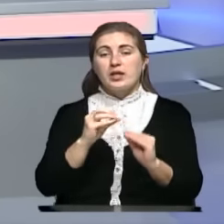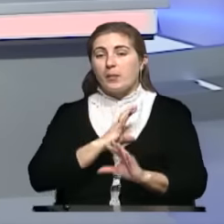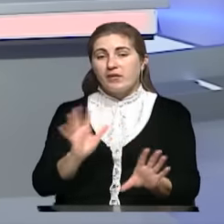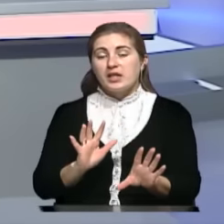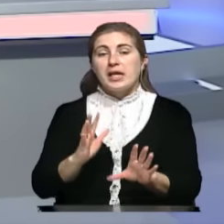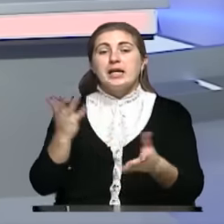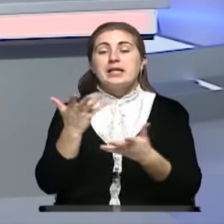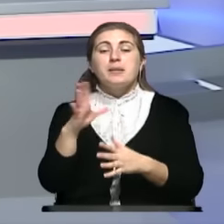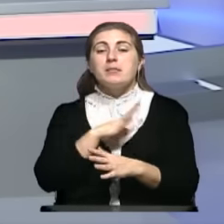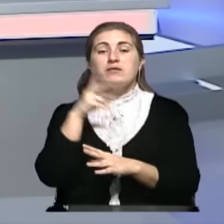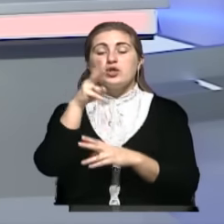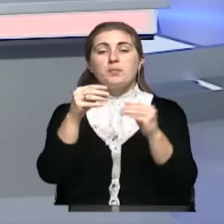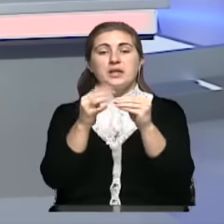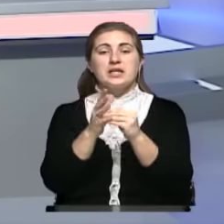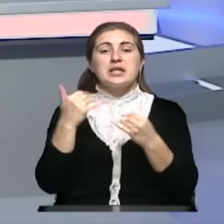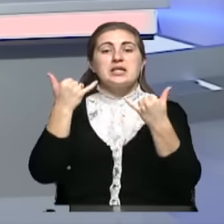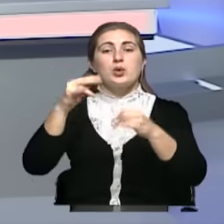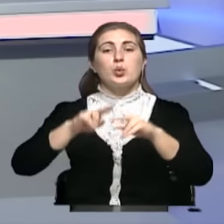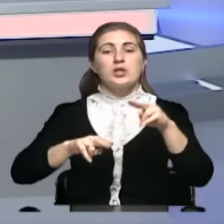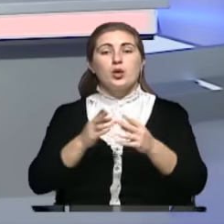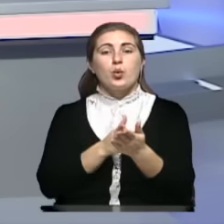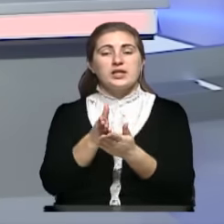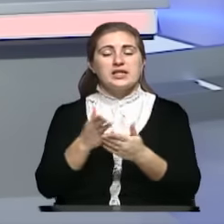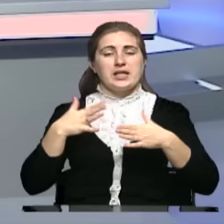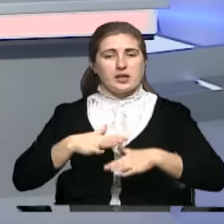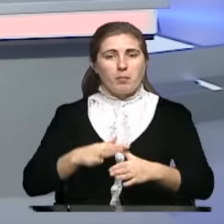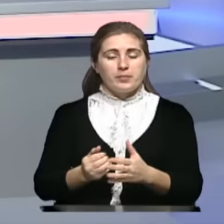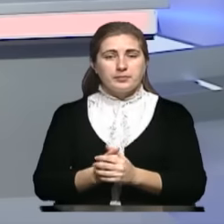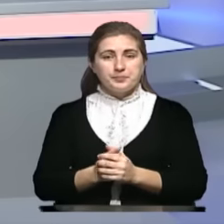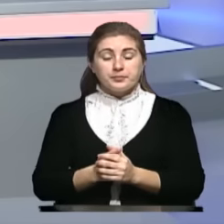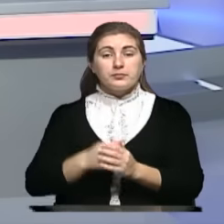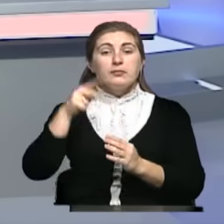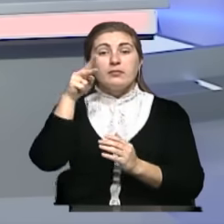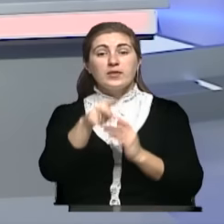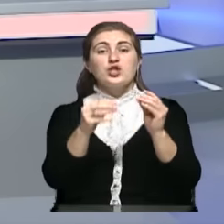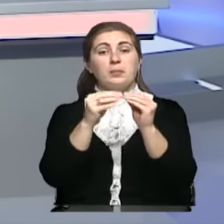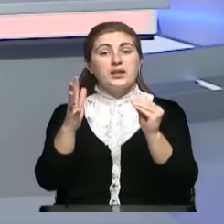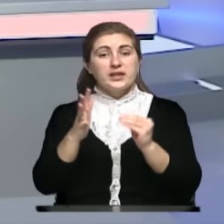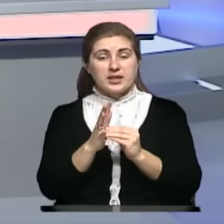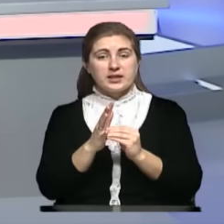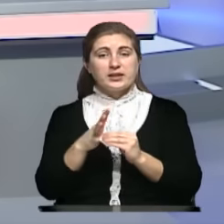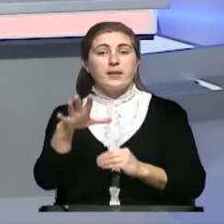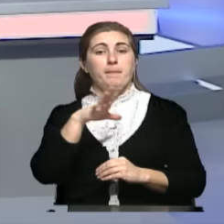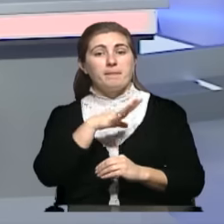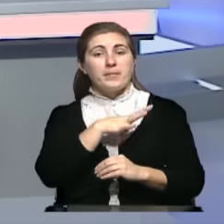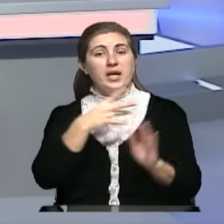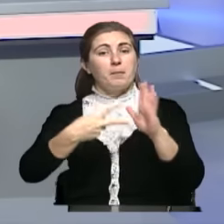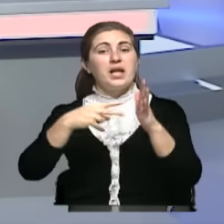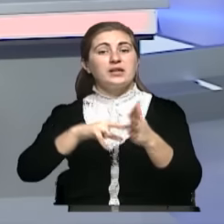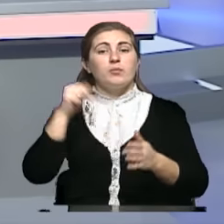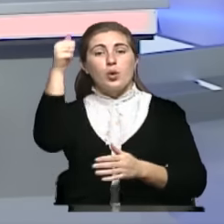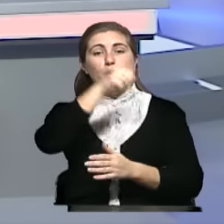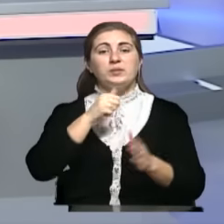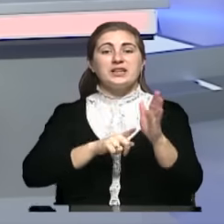Каким был 2015-й для строительной отрасли Крыма? 2015-й был плановым годом